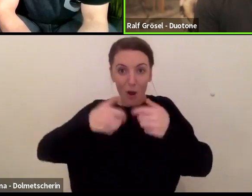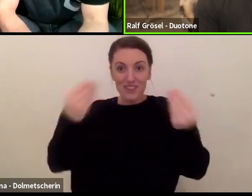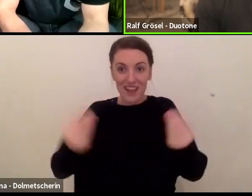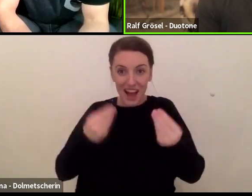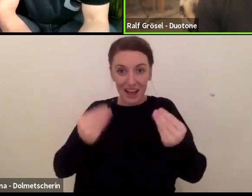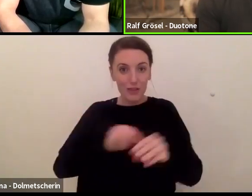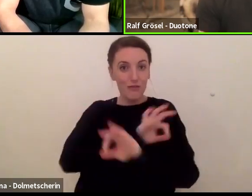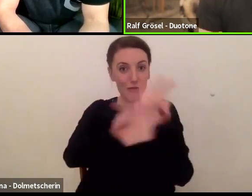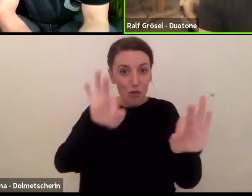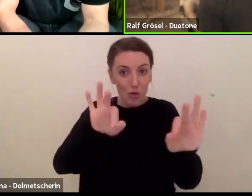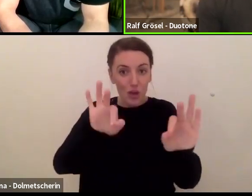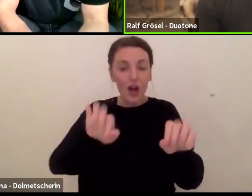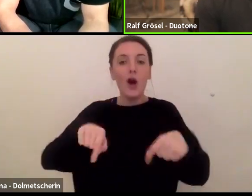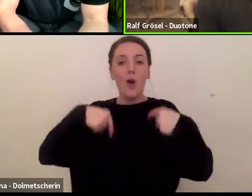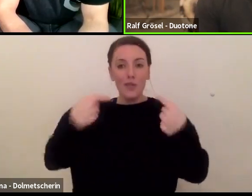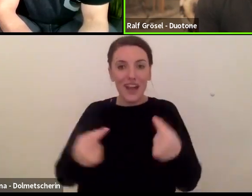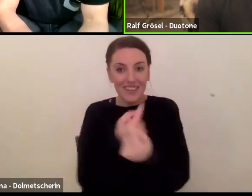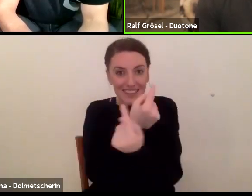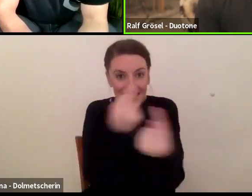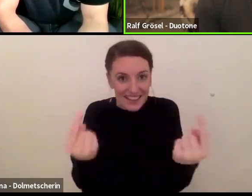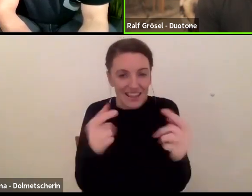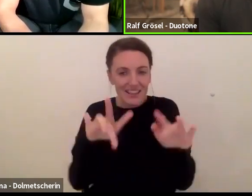das jetzt da aus. Nicht, ob ich Spaß habe.